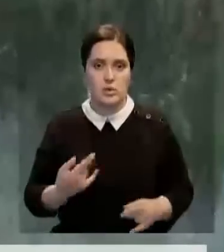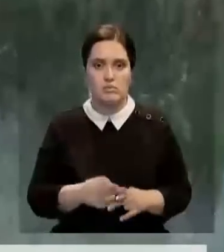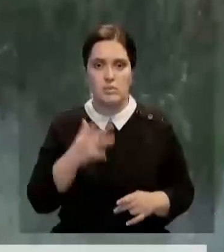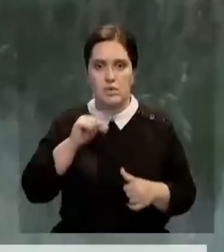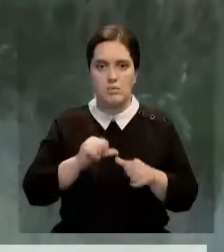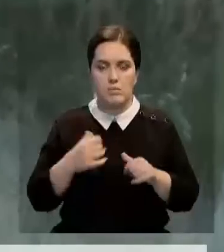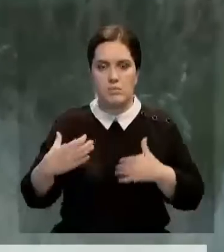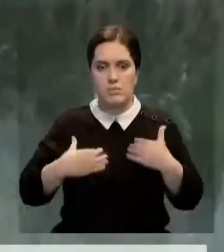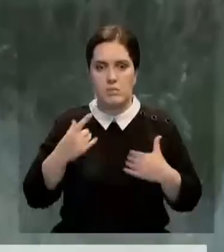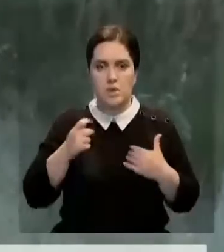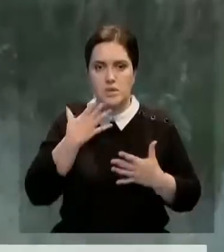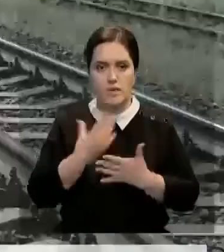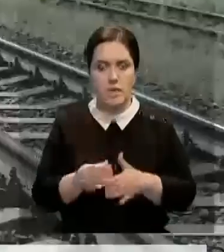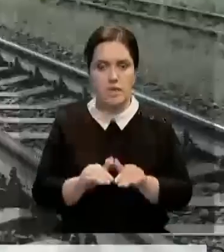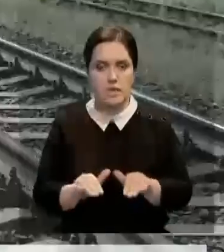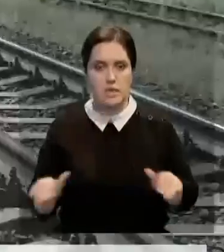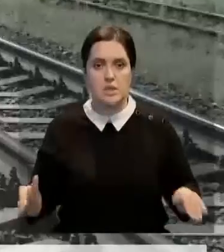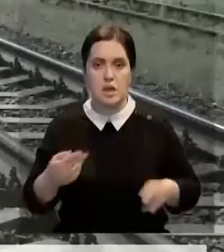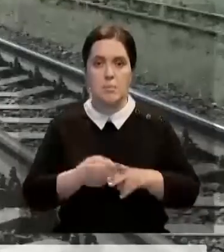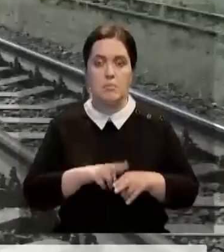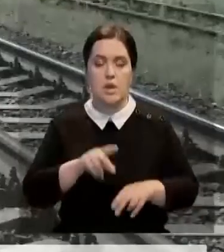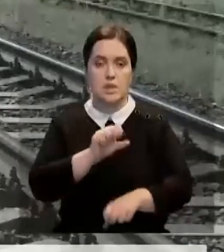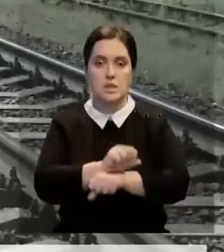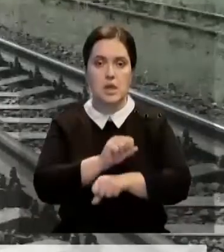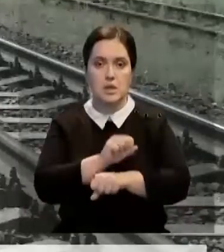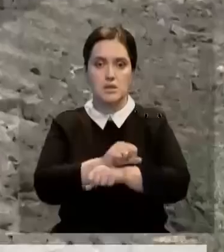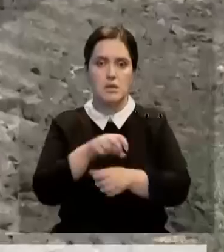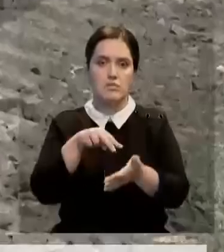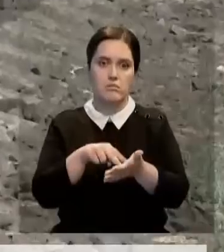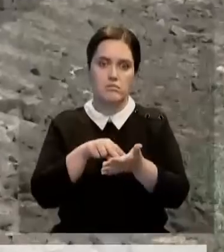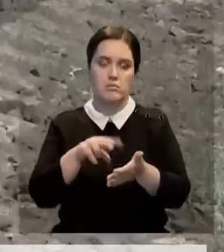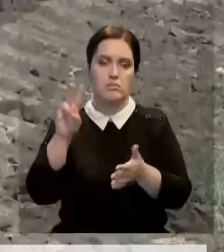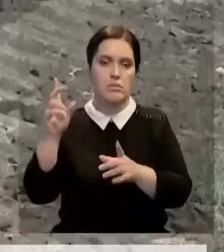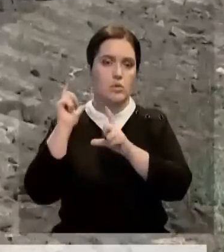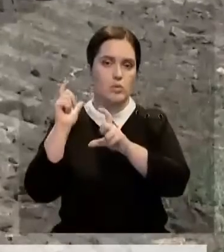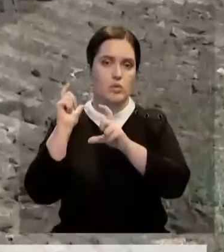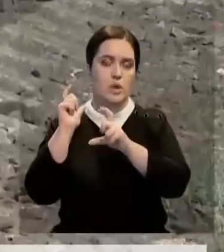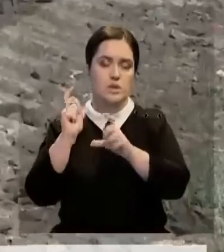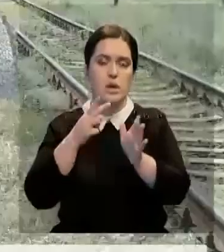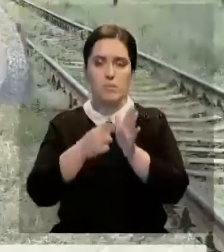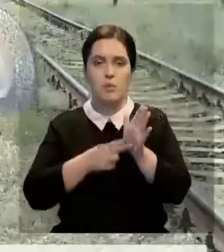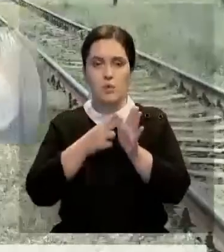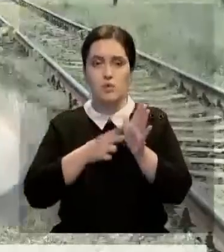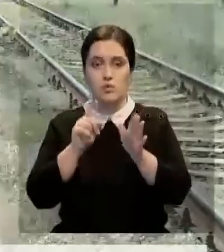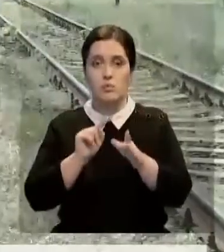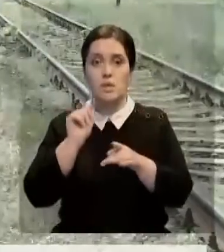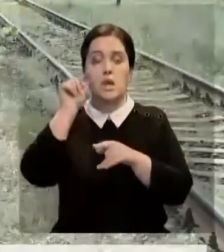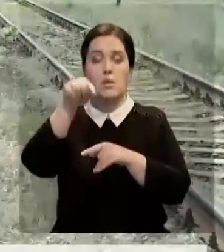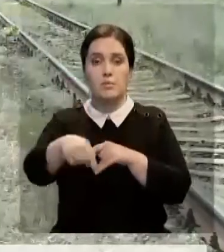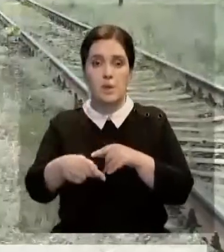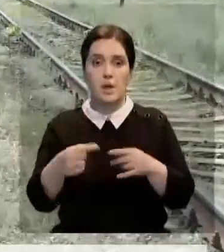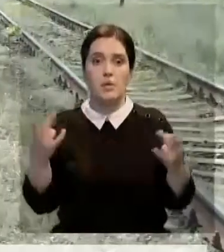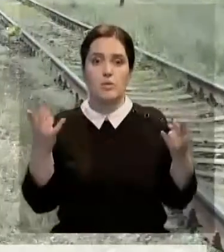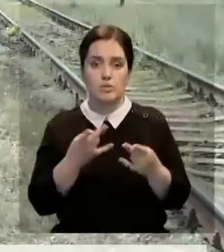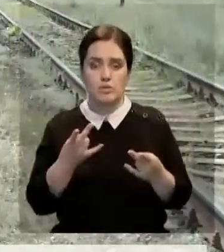постоянном страхе уже за своих детей. На станции Курайли периодически простаивают целые грузовые составы. Поэтому, чтобы добраться на другую сторону,